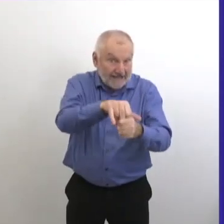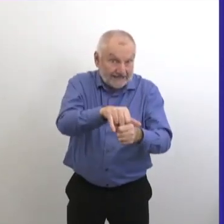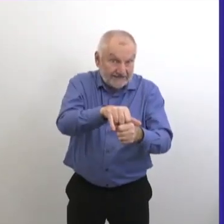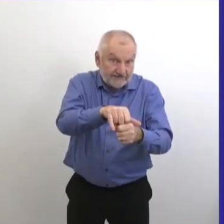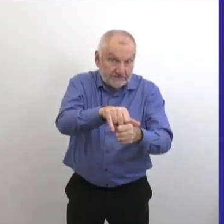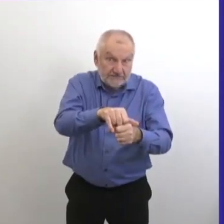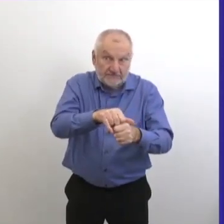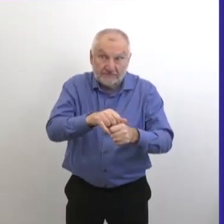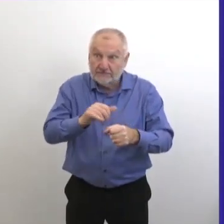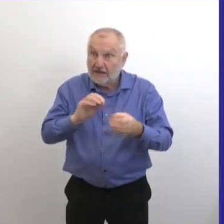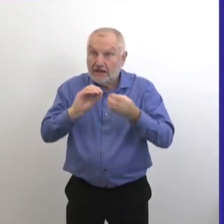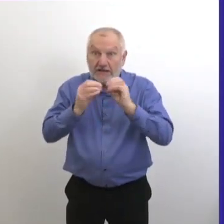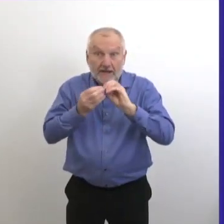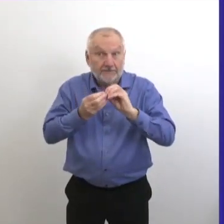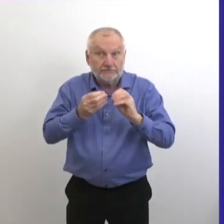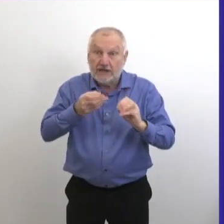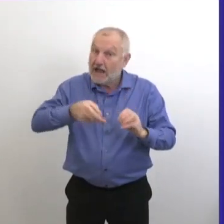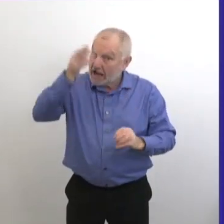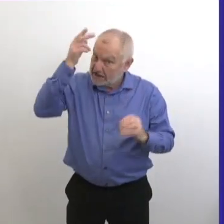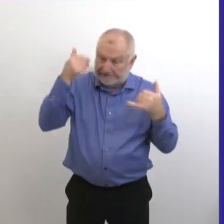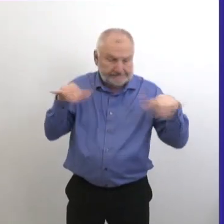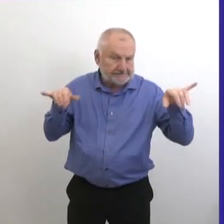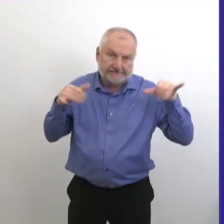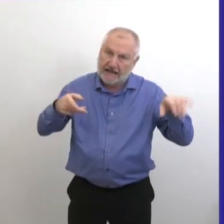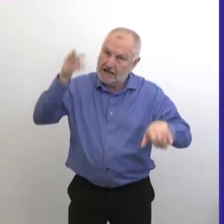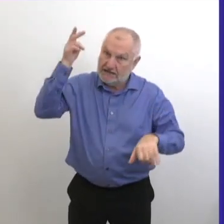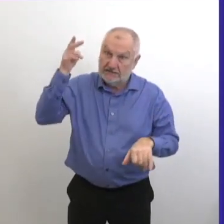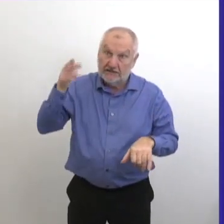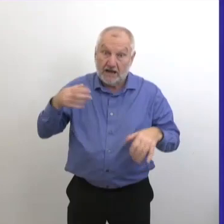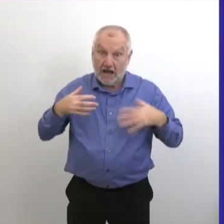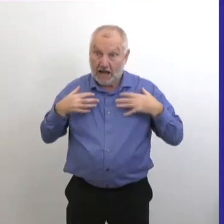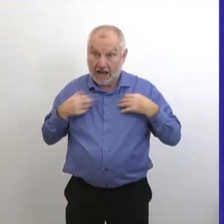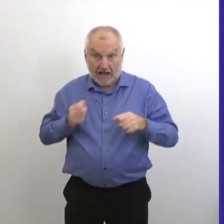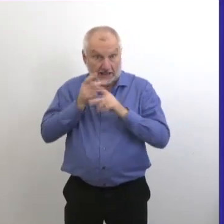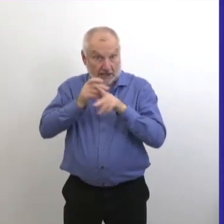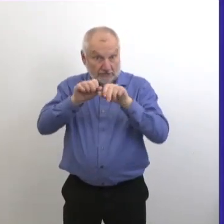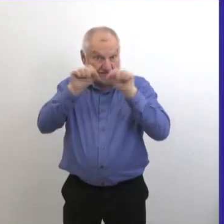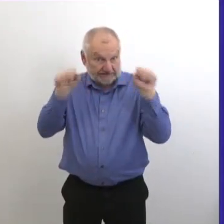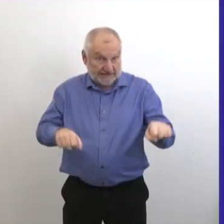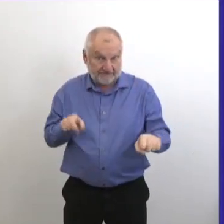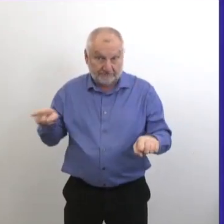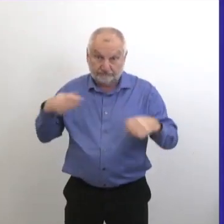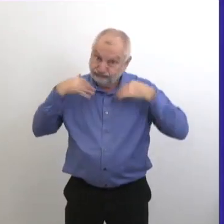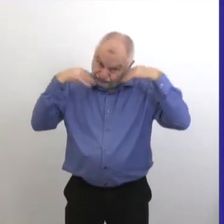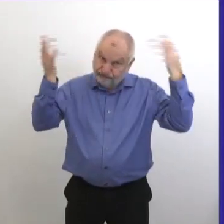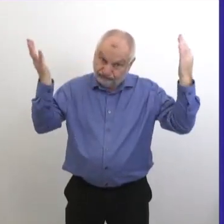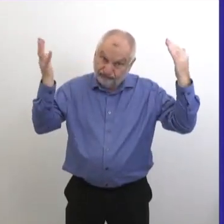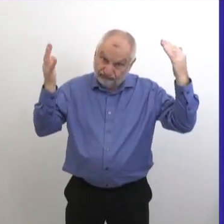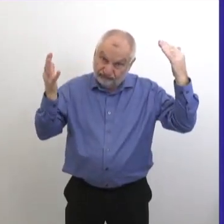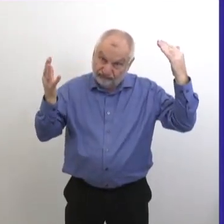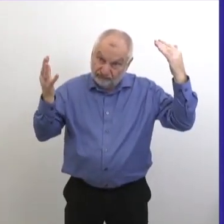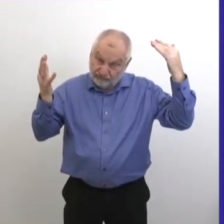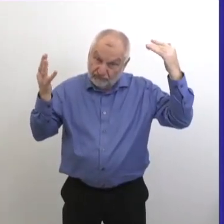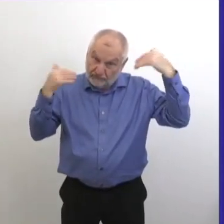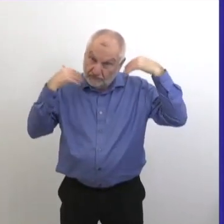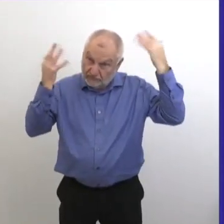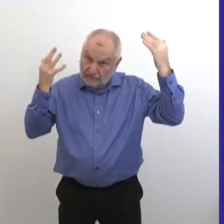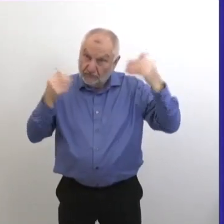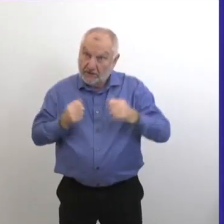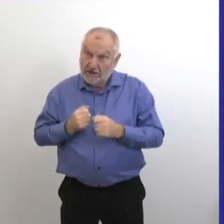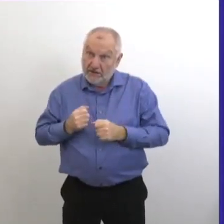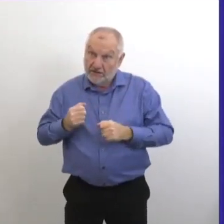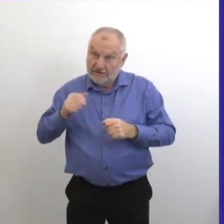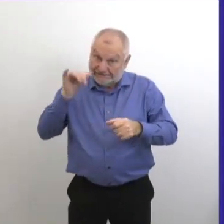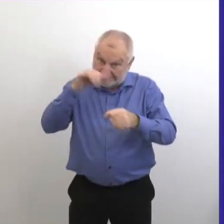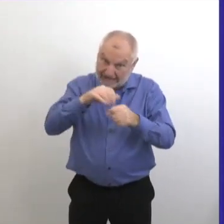cas que nous avons est toujours beaucoup trop élevé pour notre système de santé. On ne peut pas tolérer ça. Donc, s'il vous plaît, restez à la maison autant